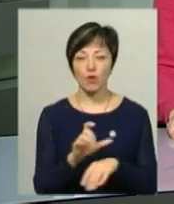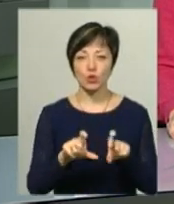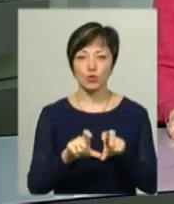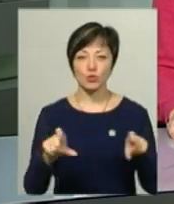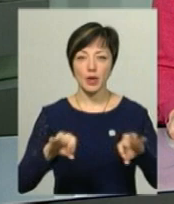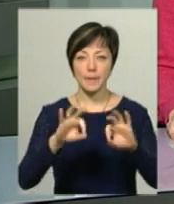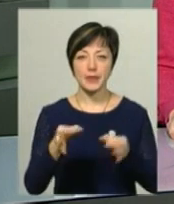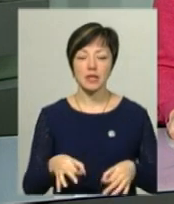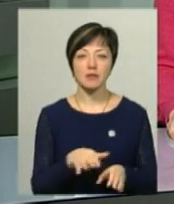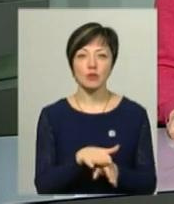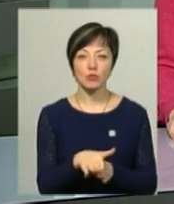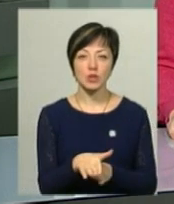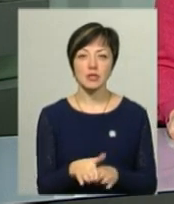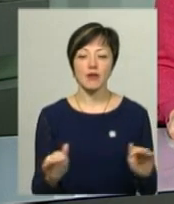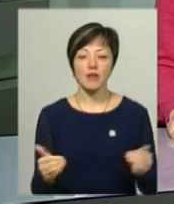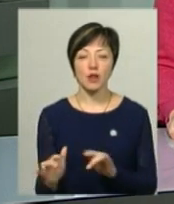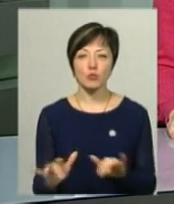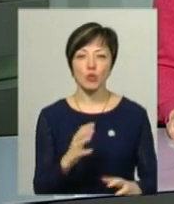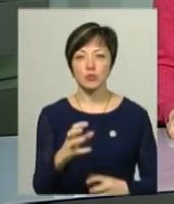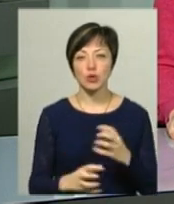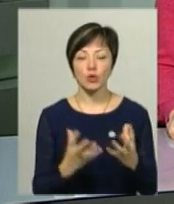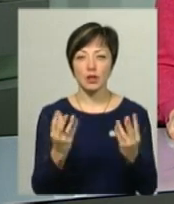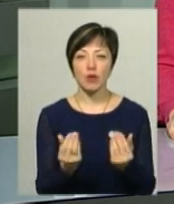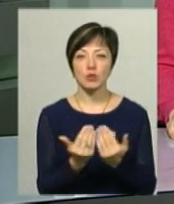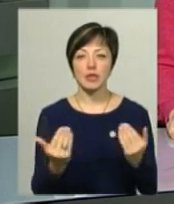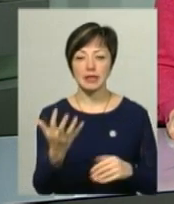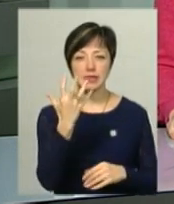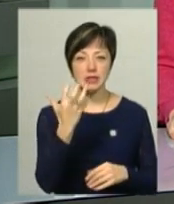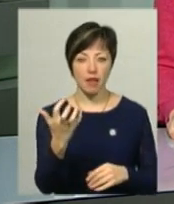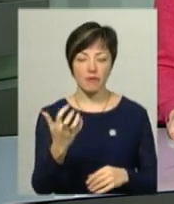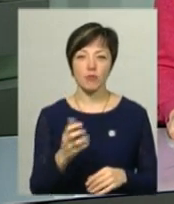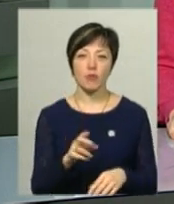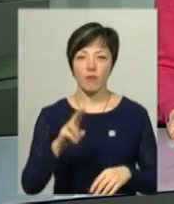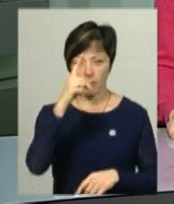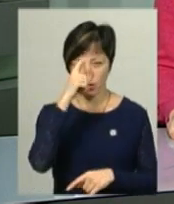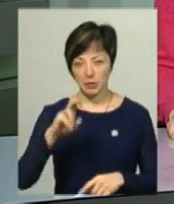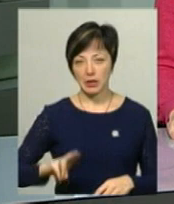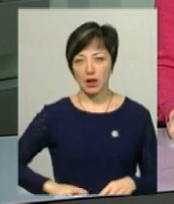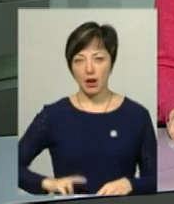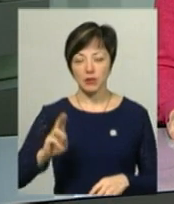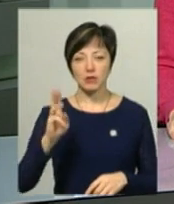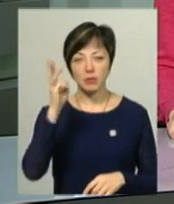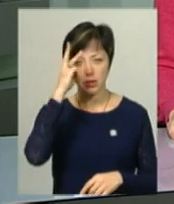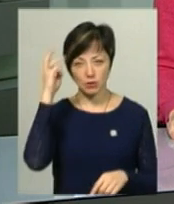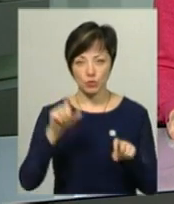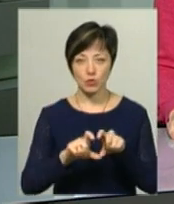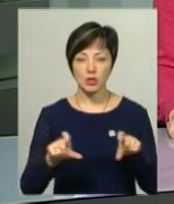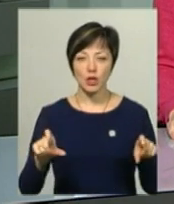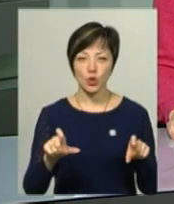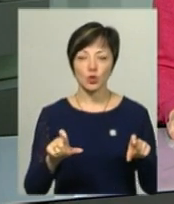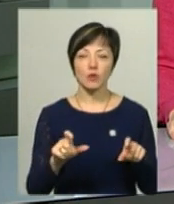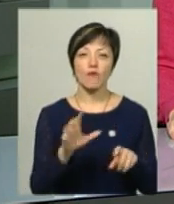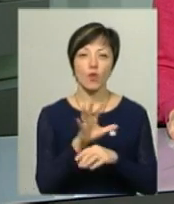мистецтва відбудеться флешмоб до Міжнародного дня музейних селфі. Про це повідомив директор Хмельницького музею студії фотомистецтва Віталій Савін.